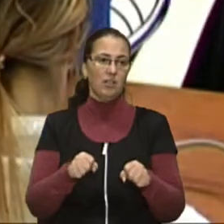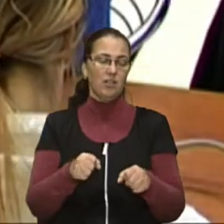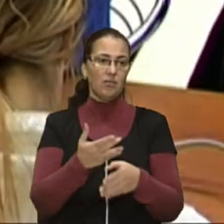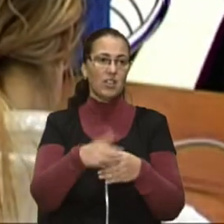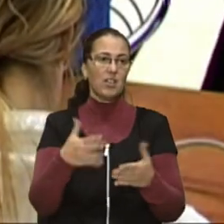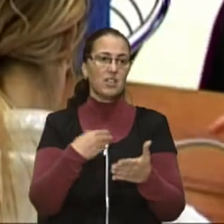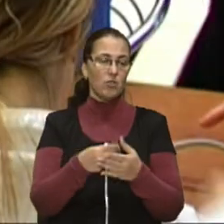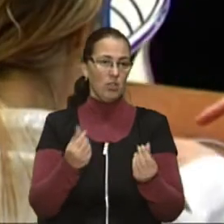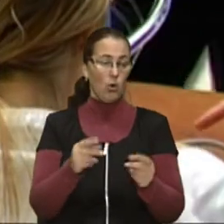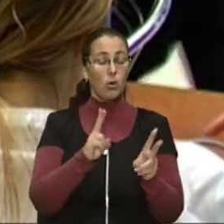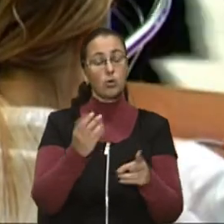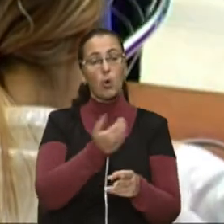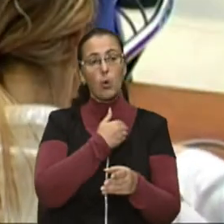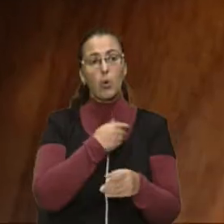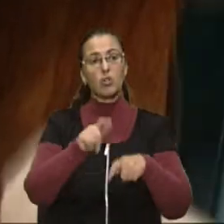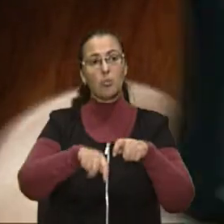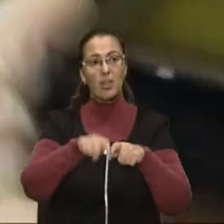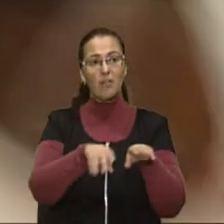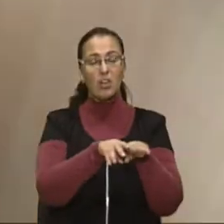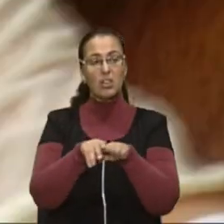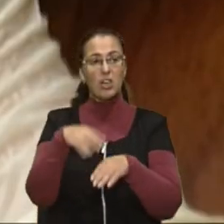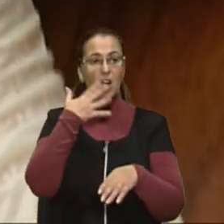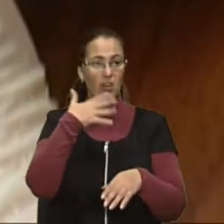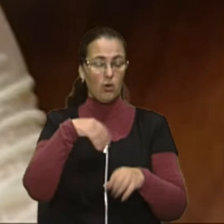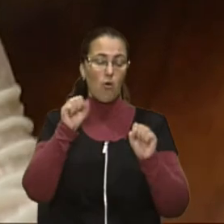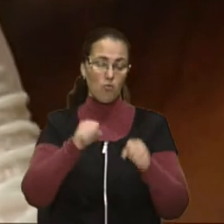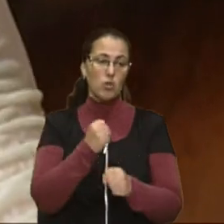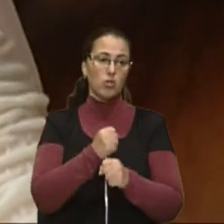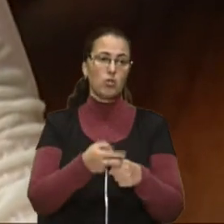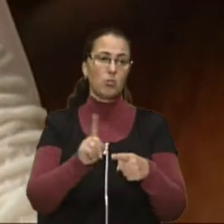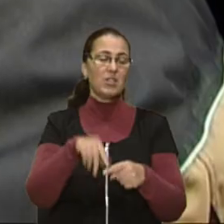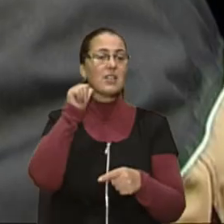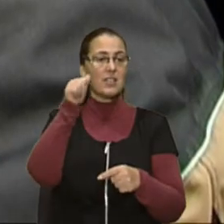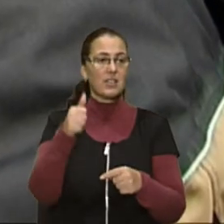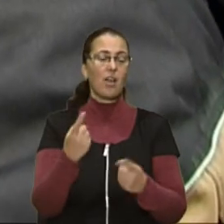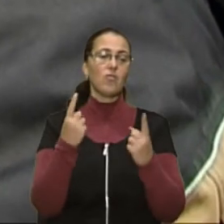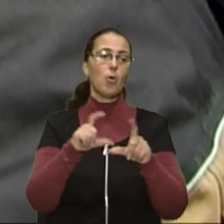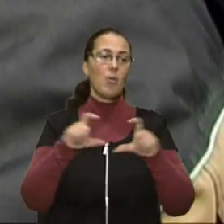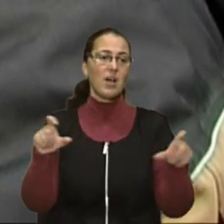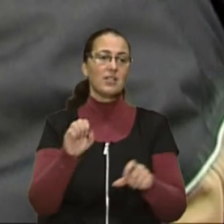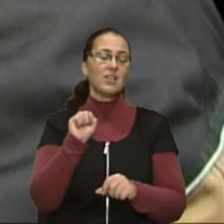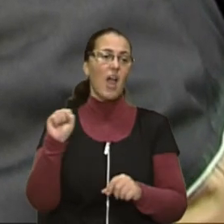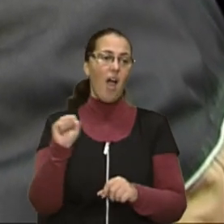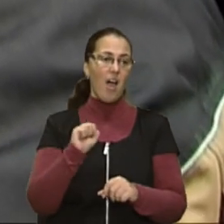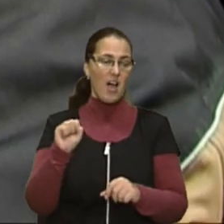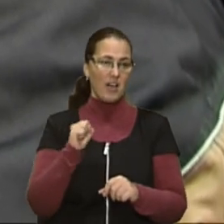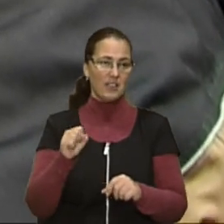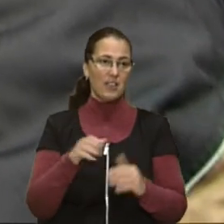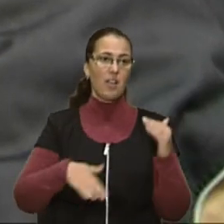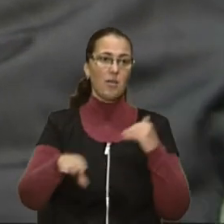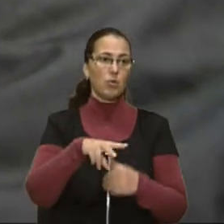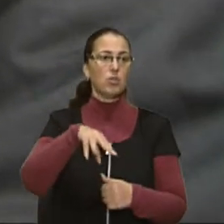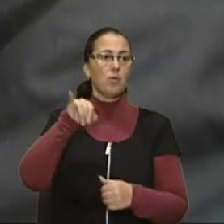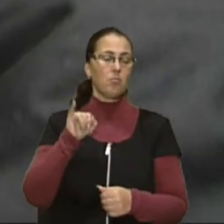Ті, хто хоче перевірити рівень цукру у крові, зможе це зробити ще завтра в супермаркеті РСН на площі Міцкевича. Оля Дейника